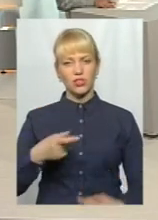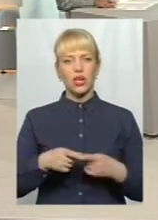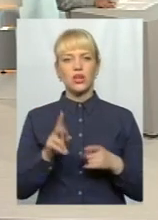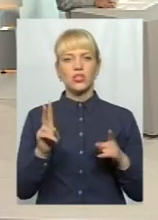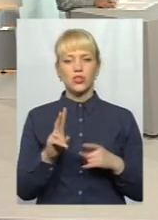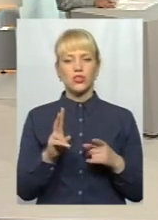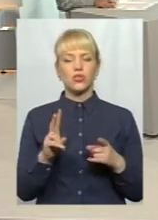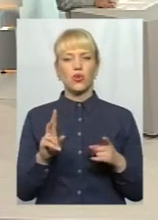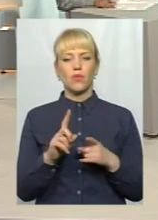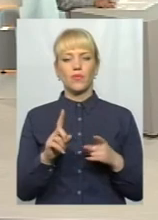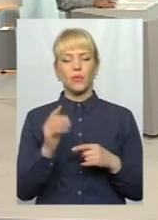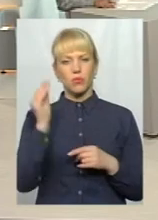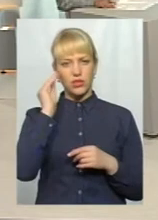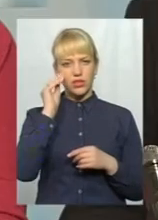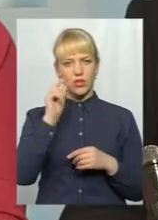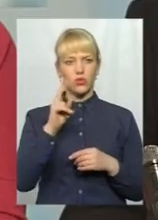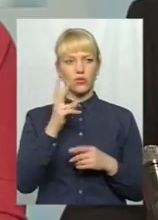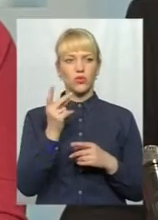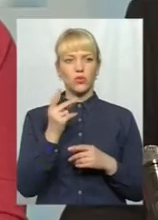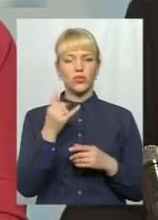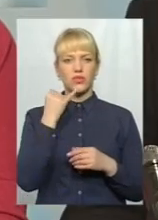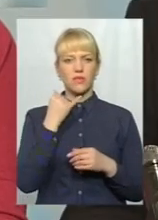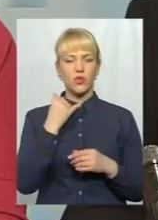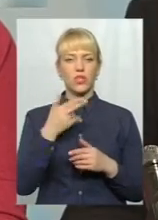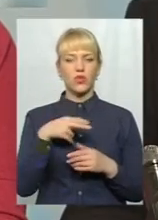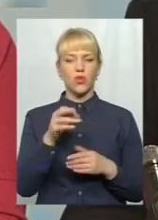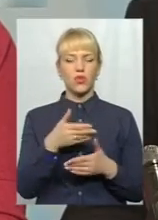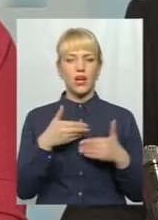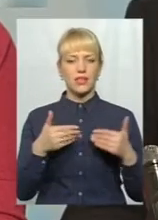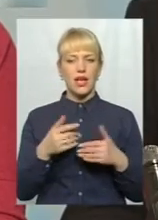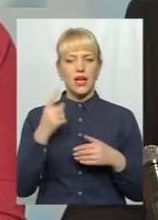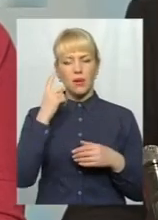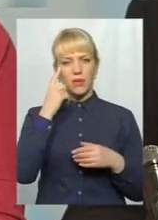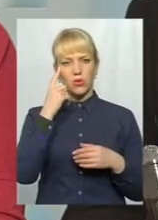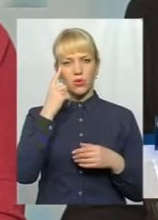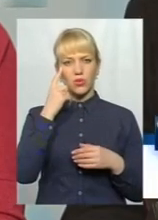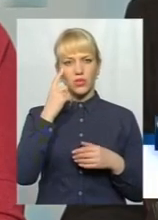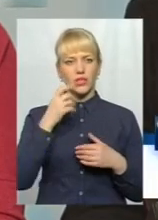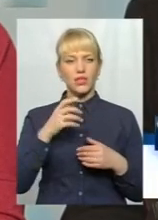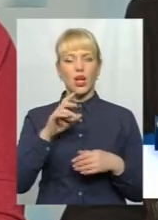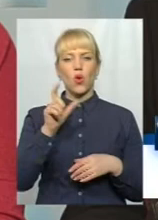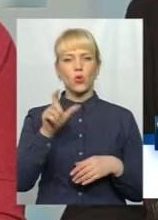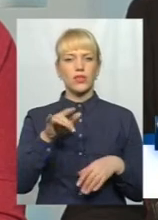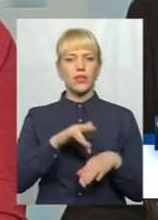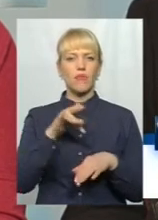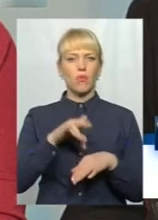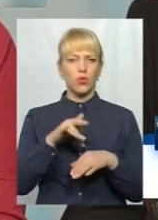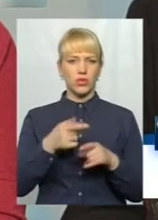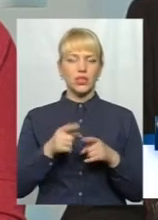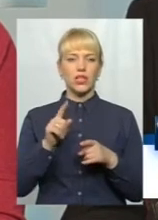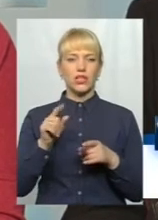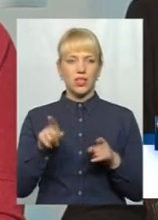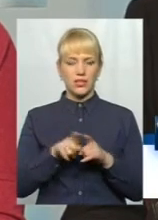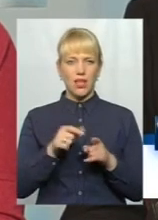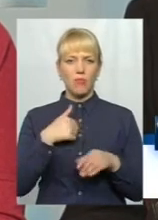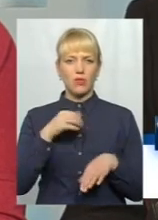бачите, позиція людини, яка вже вдруге дзвонить до нас. Їх піклується і хвилюється. Людині болить. Це відчувається. Можливо, так само і мене